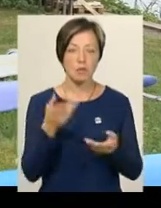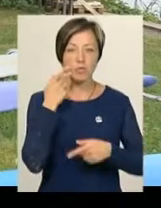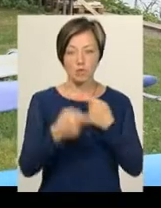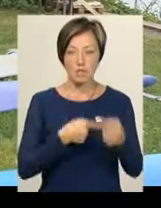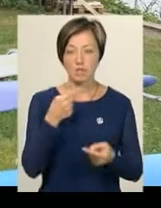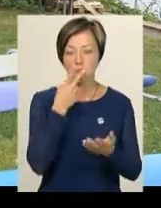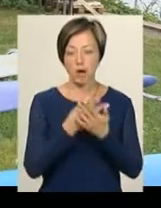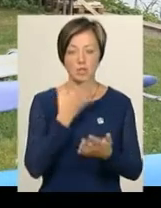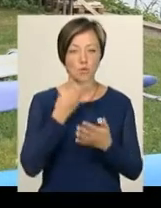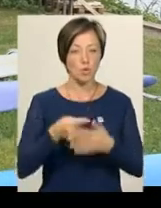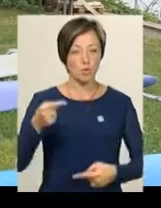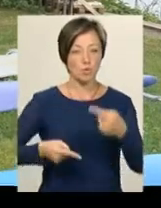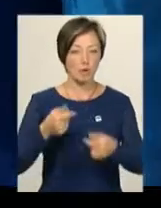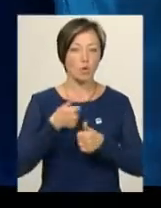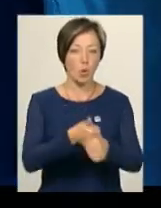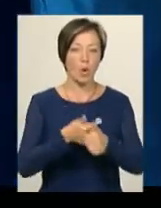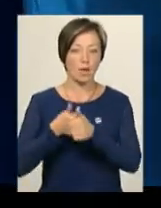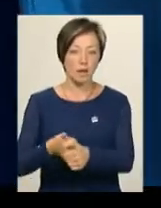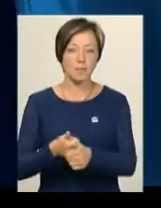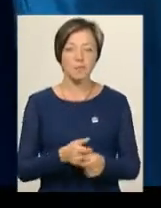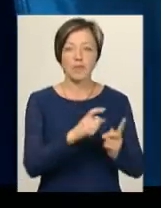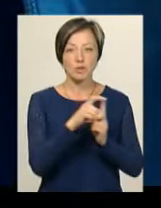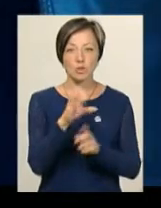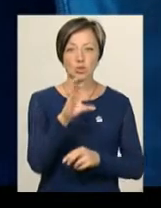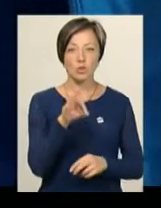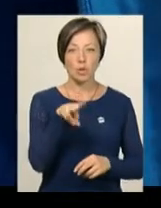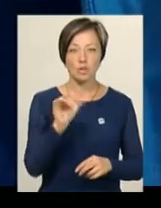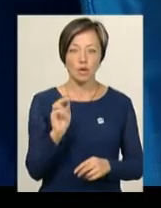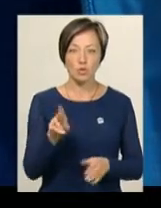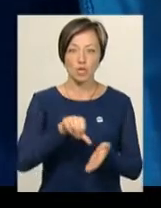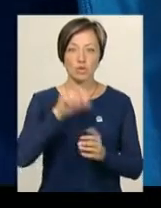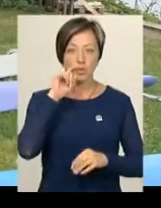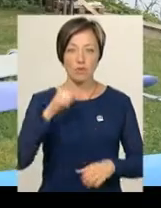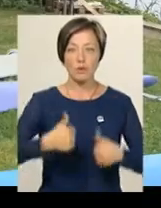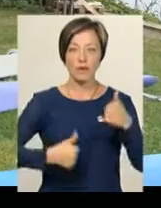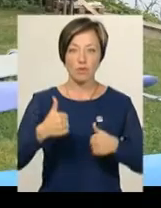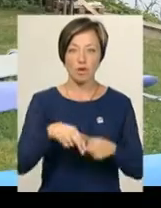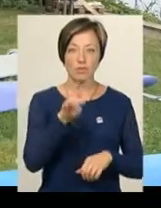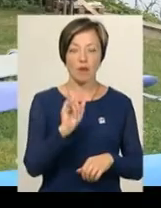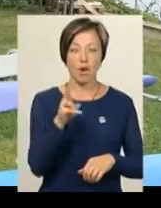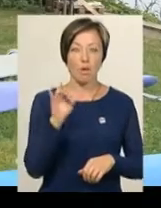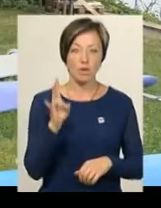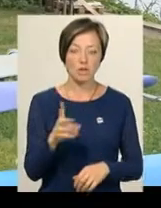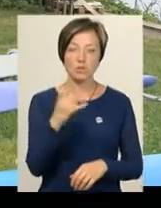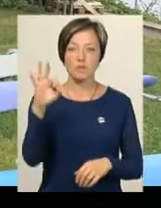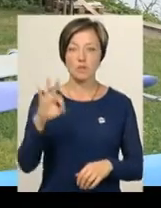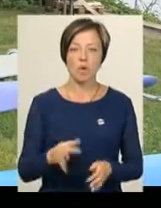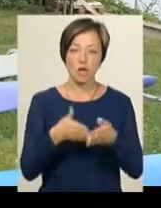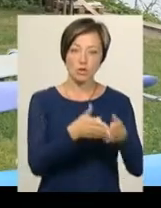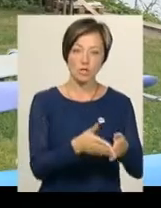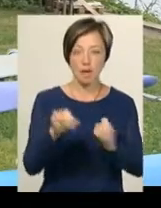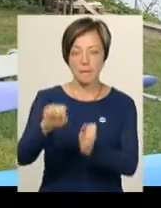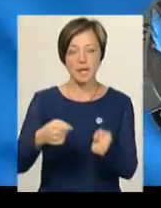бачили своїх суперників, тому що їх постійно доганяли. За словами Сергія Солтика, учасники з України в перегонах драконів майже стовідсотково каноїсти або